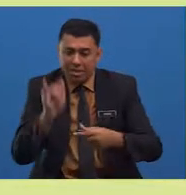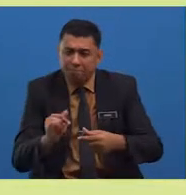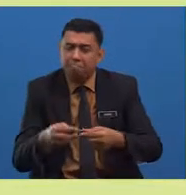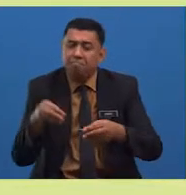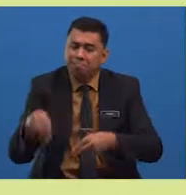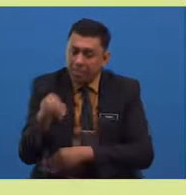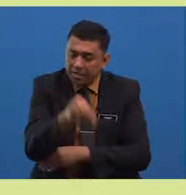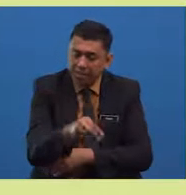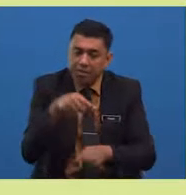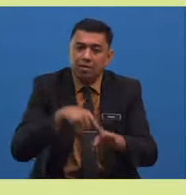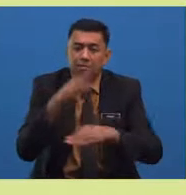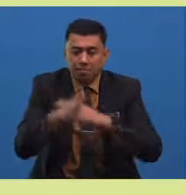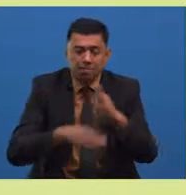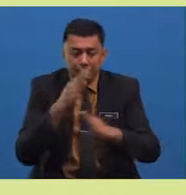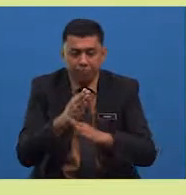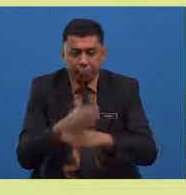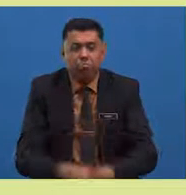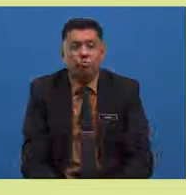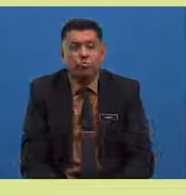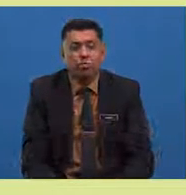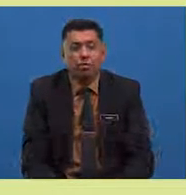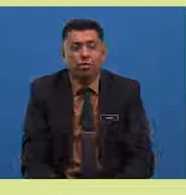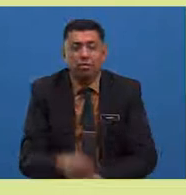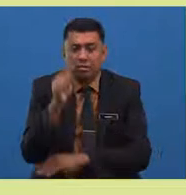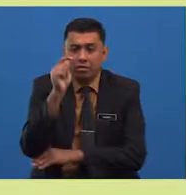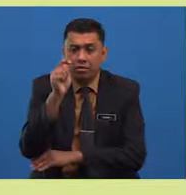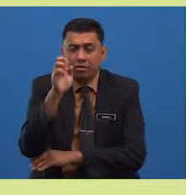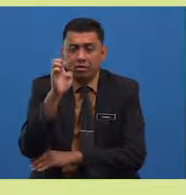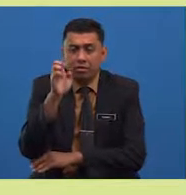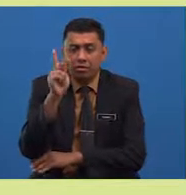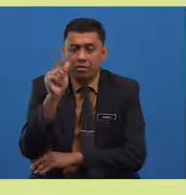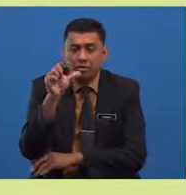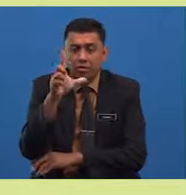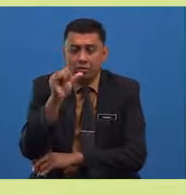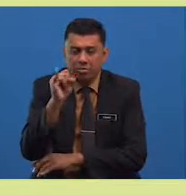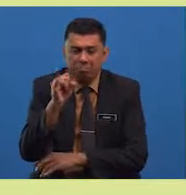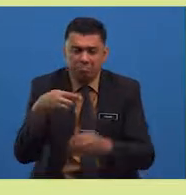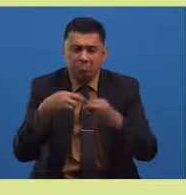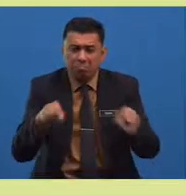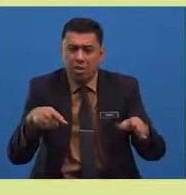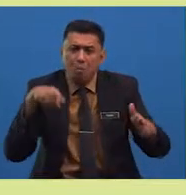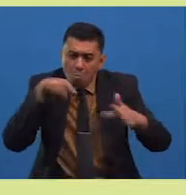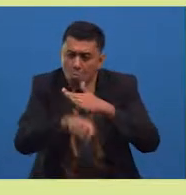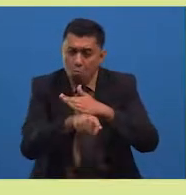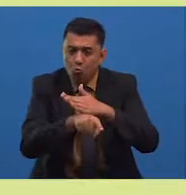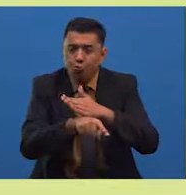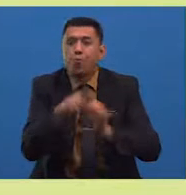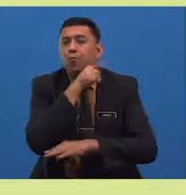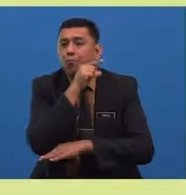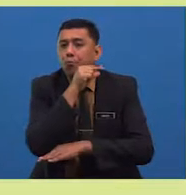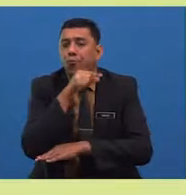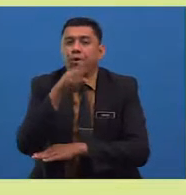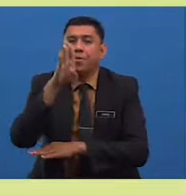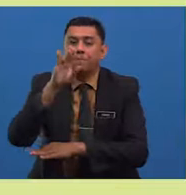Burung yang bernama si tekuri telah membunuh burung pipit selepas mendapati